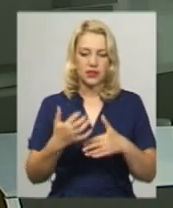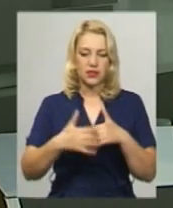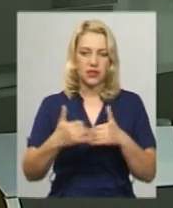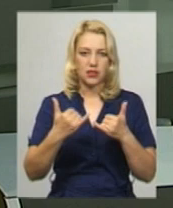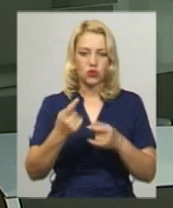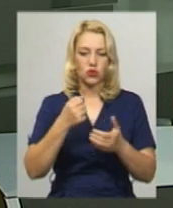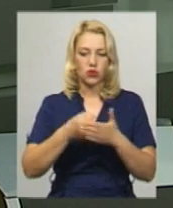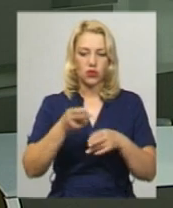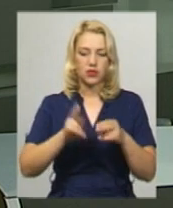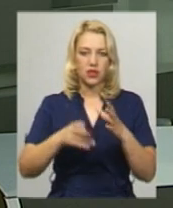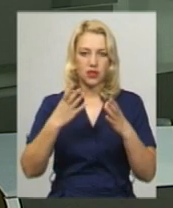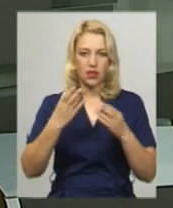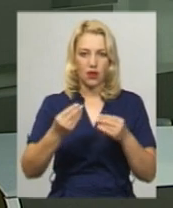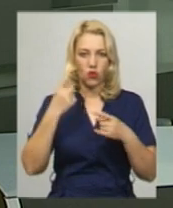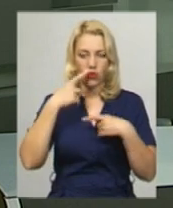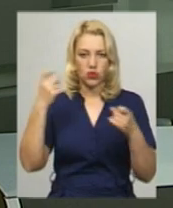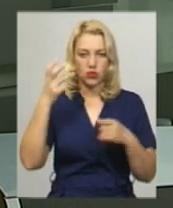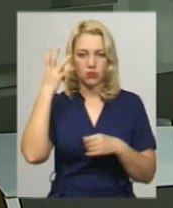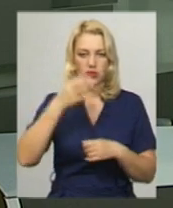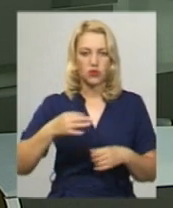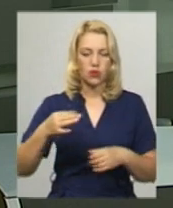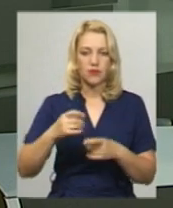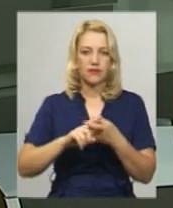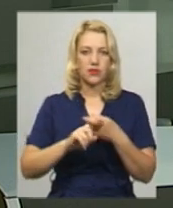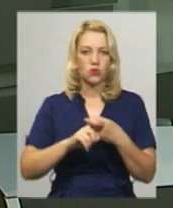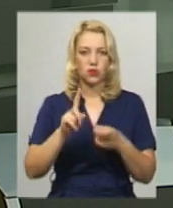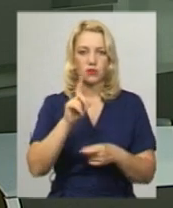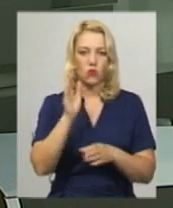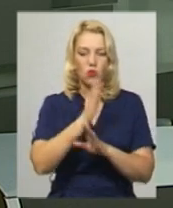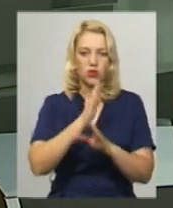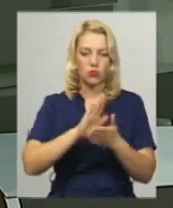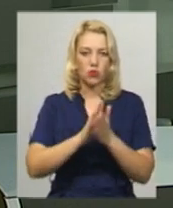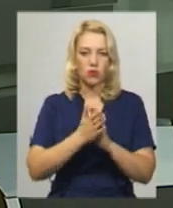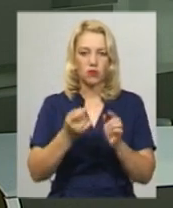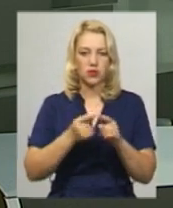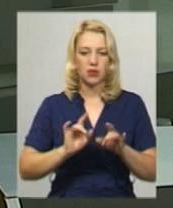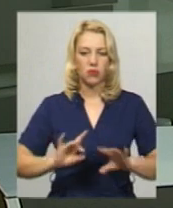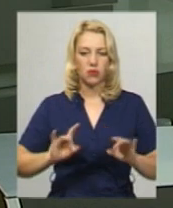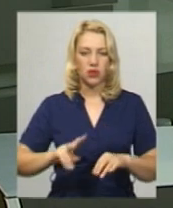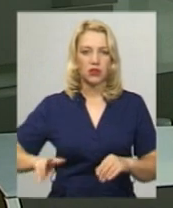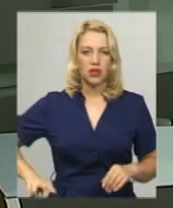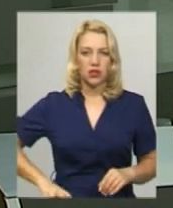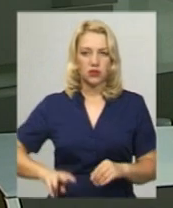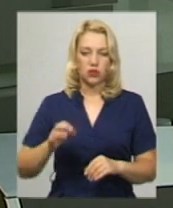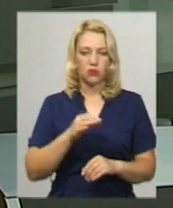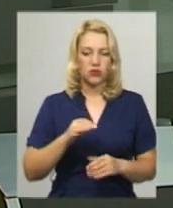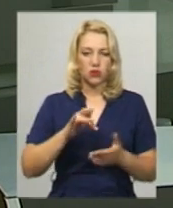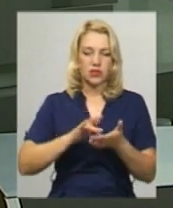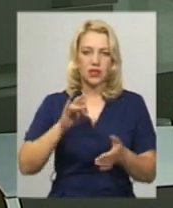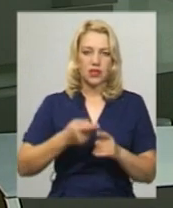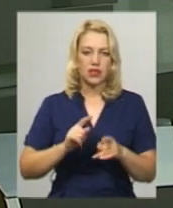Сьогодні до кінця дня оголошено Хмельницькій області у зв'язку з погодними умовами. Про це повідомив директор Хмельницького обласного центру